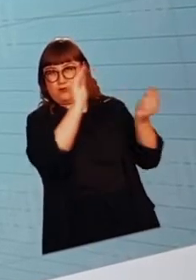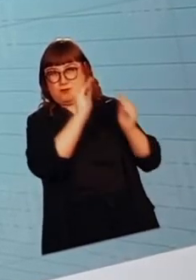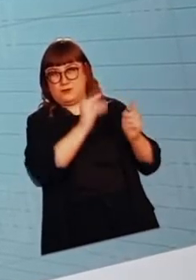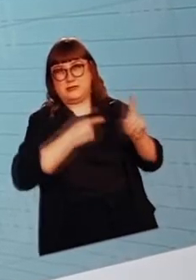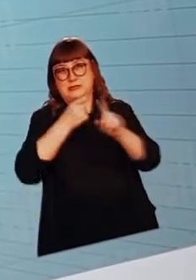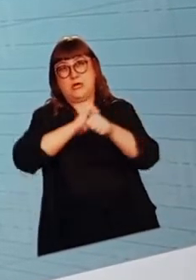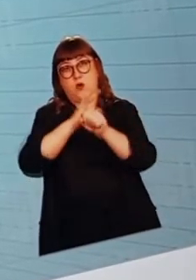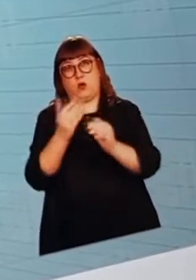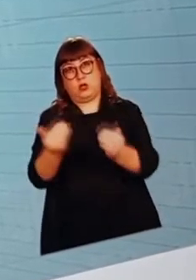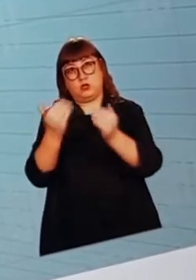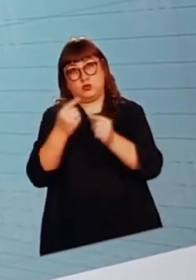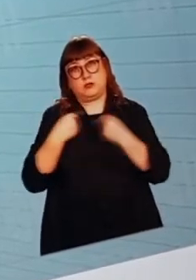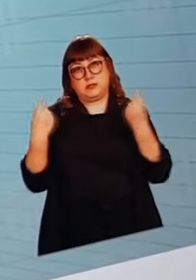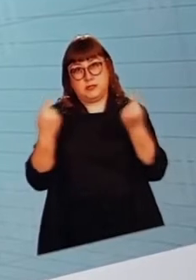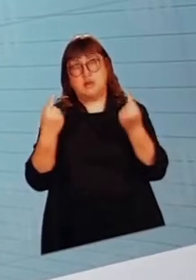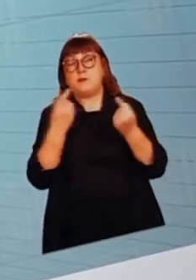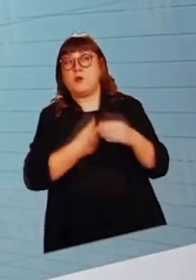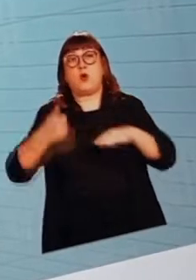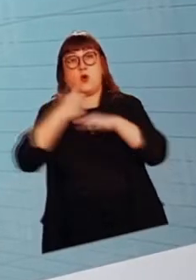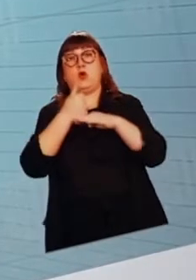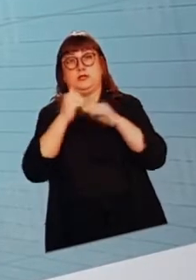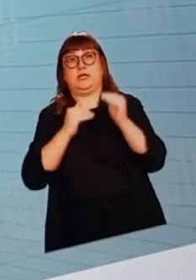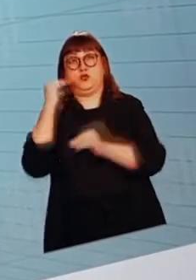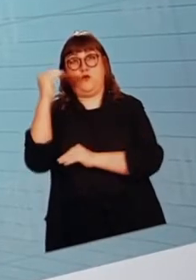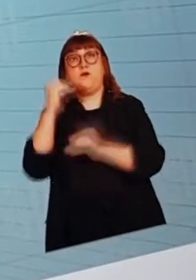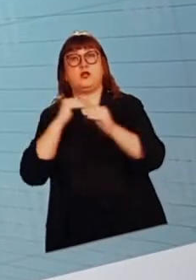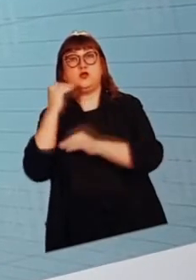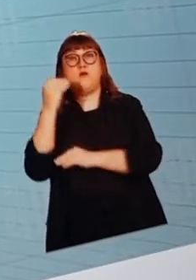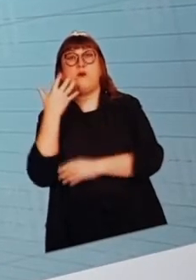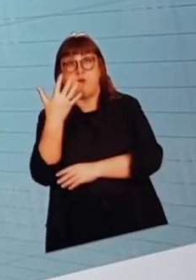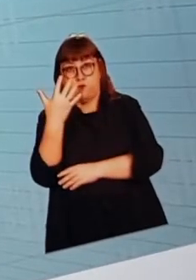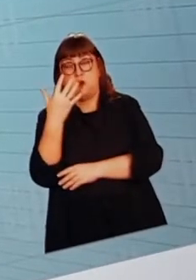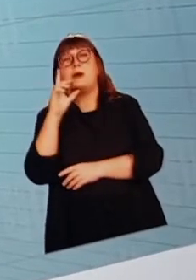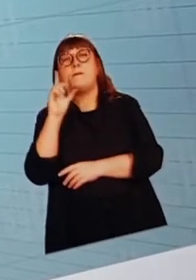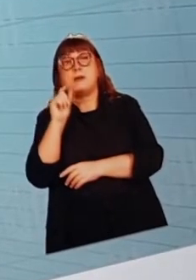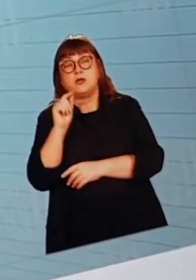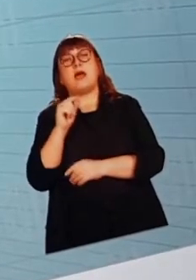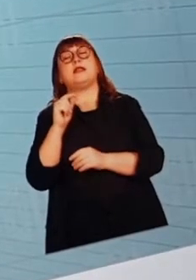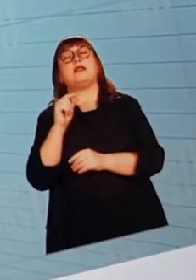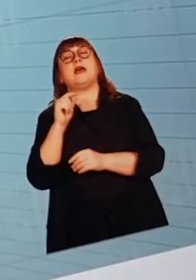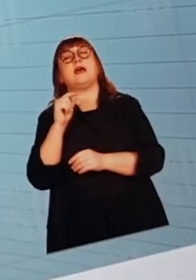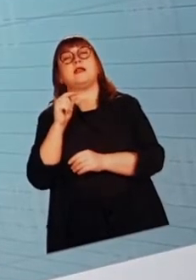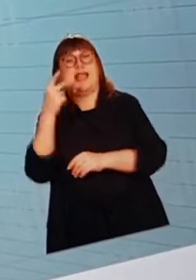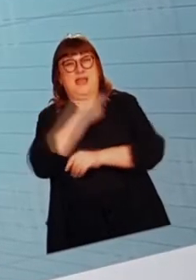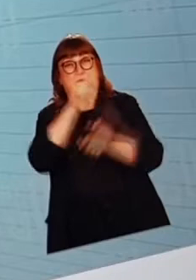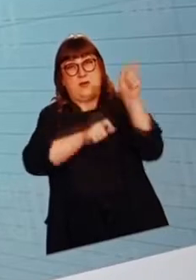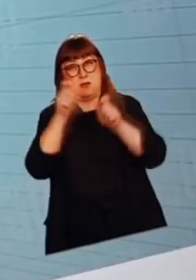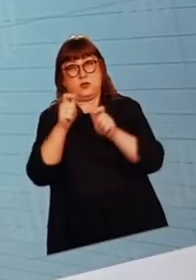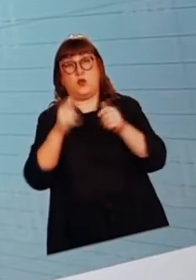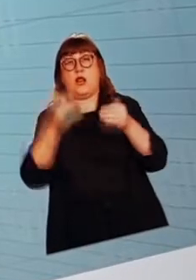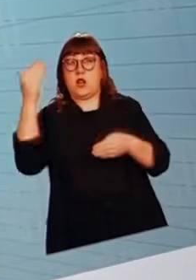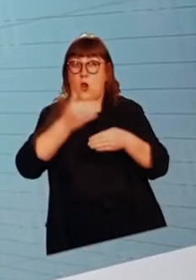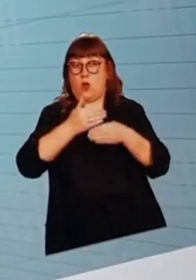zu schützen, die höchste Stufe, das ist die Stufe 5, das ist der Lockdown für Geimpfte auslösen. Wir haben uns heute in den